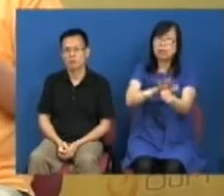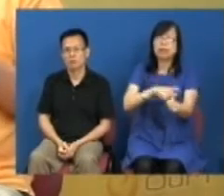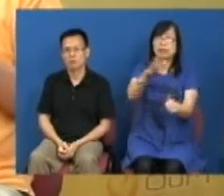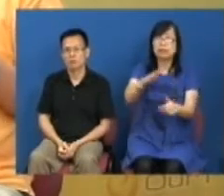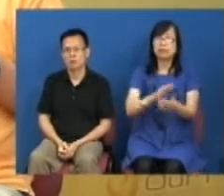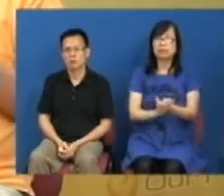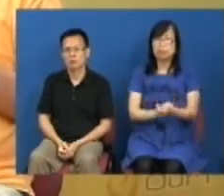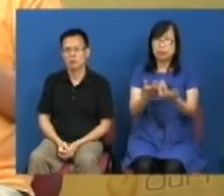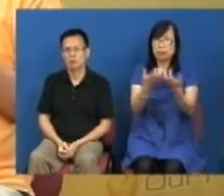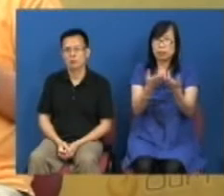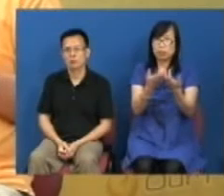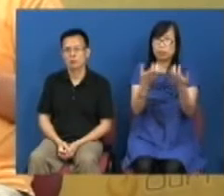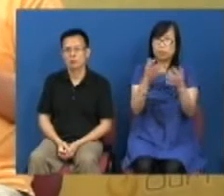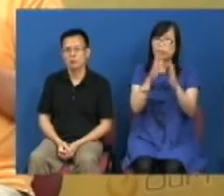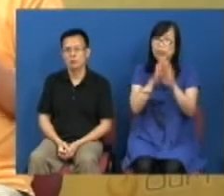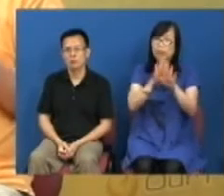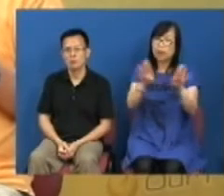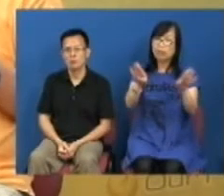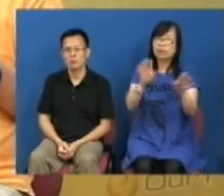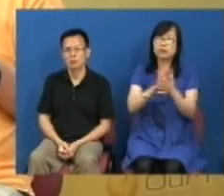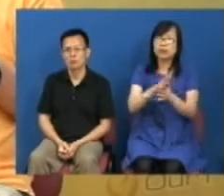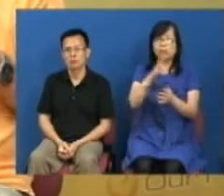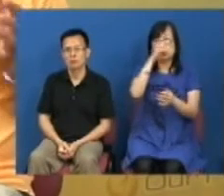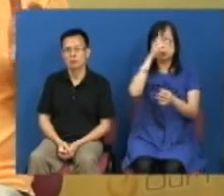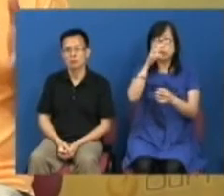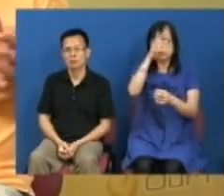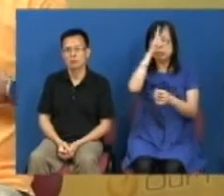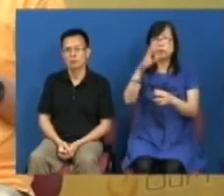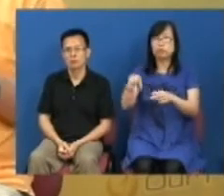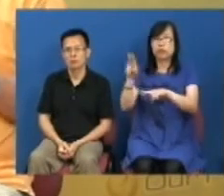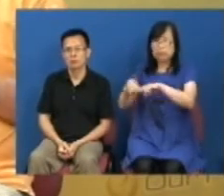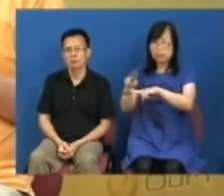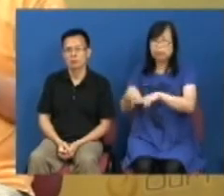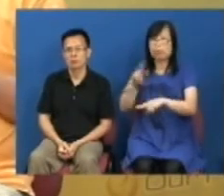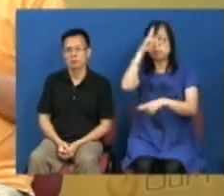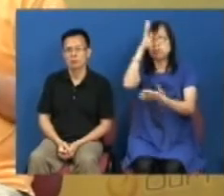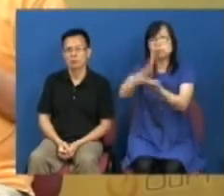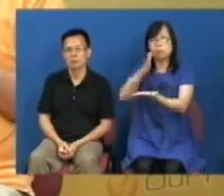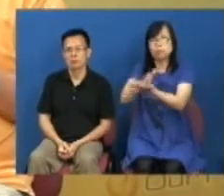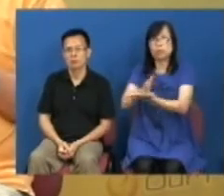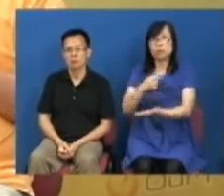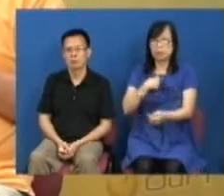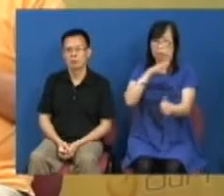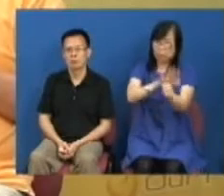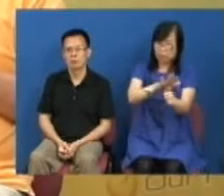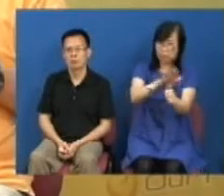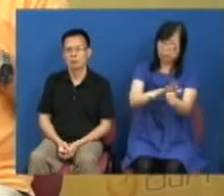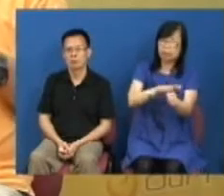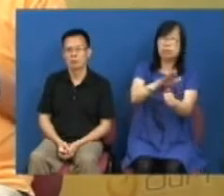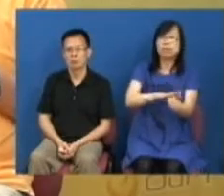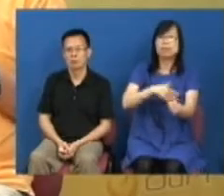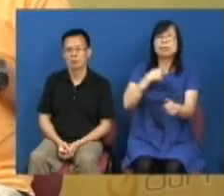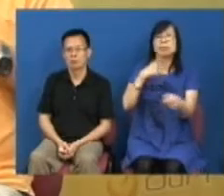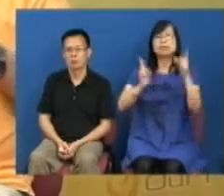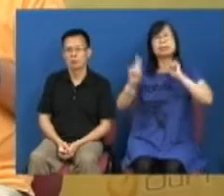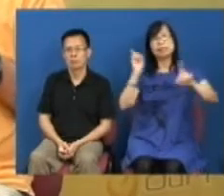隔了特区为什么和我们祖国里面其他很多地方是不同的我们要很珍惜这些我们的